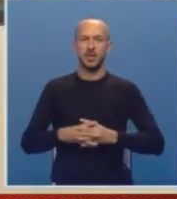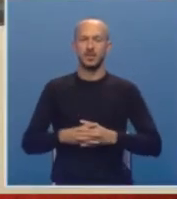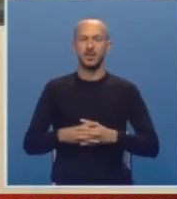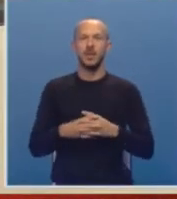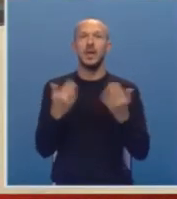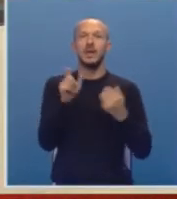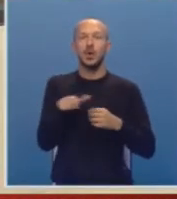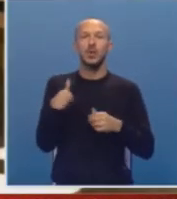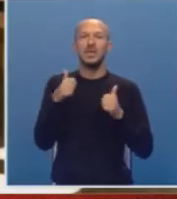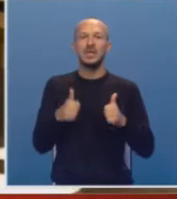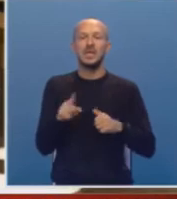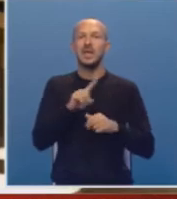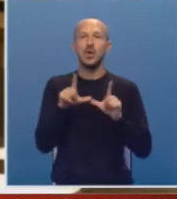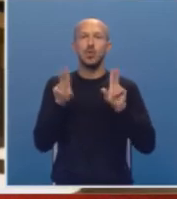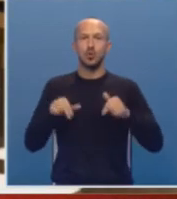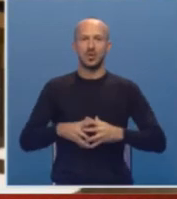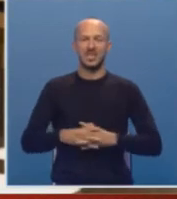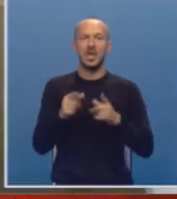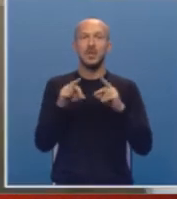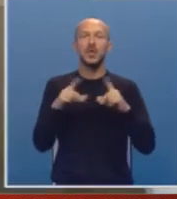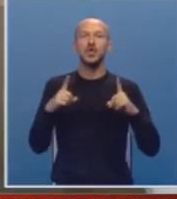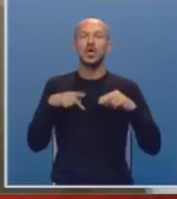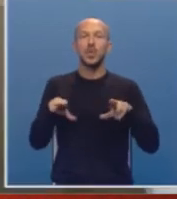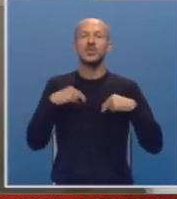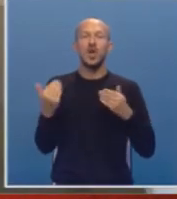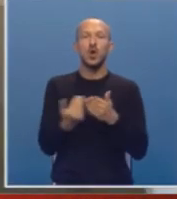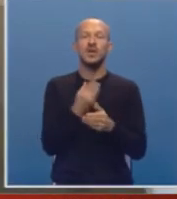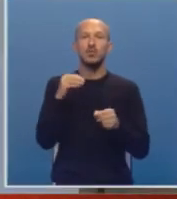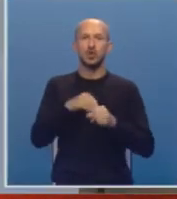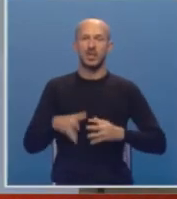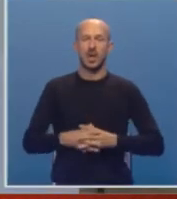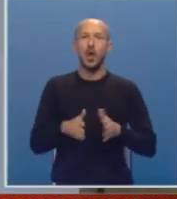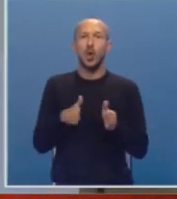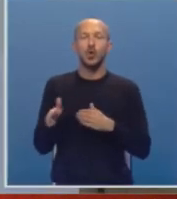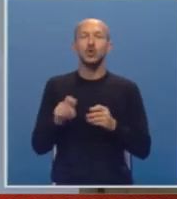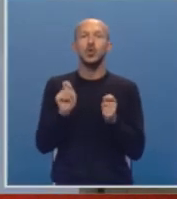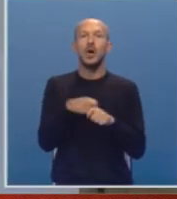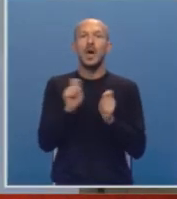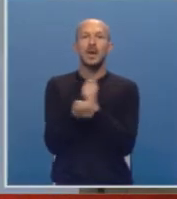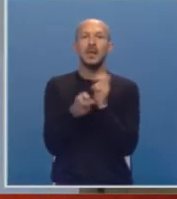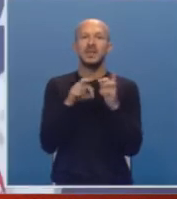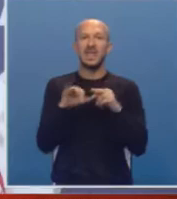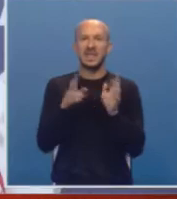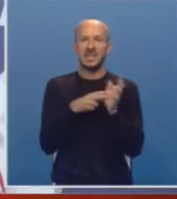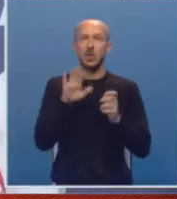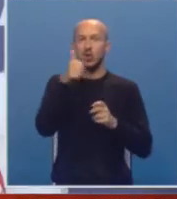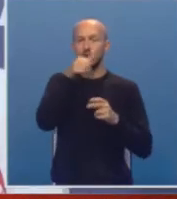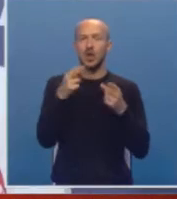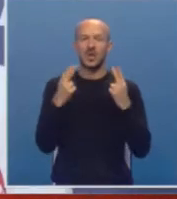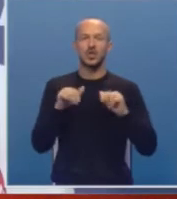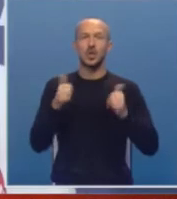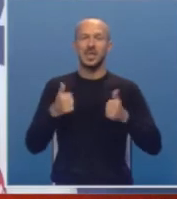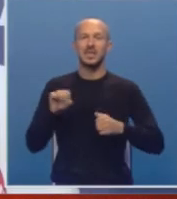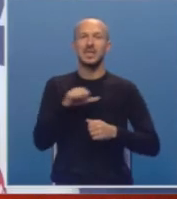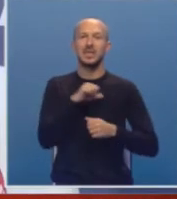Nekoliko njih, trenutno to nije u mogućnosti, pa se čeka usvajanje novih budžeta, odnosno rebalans na jesen. Ono što je važno jeste